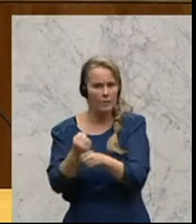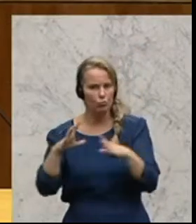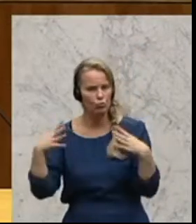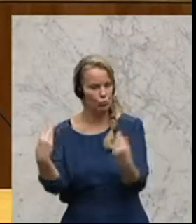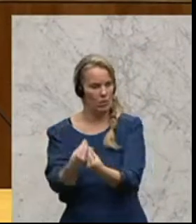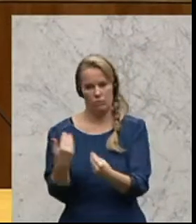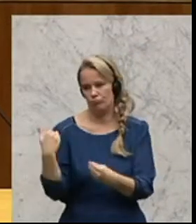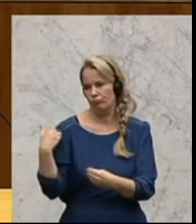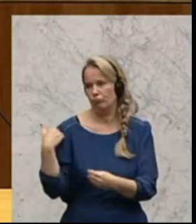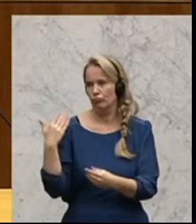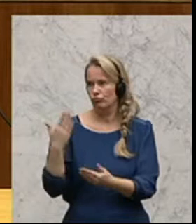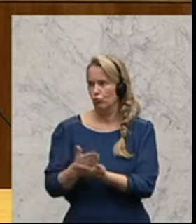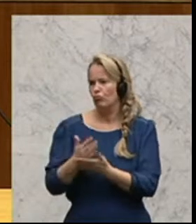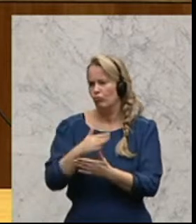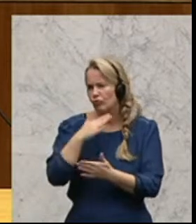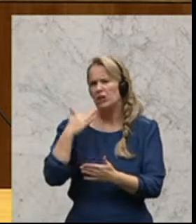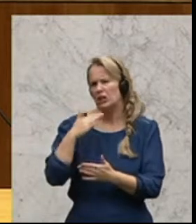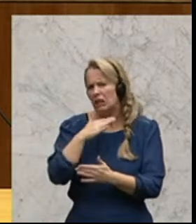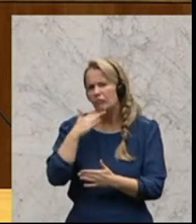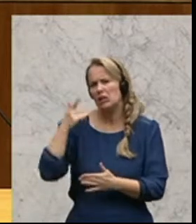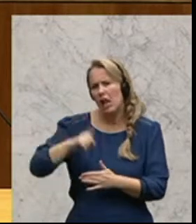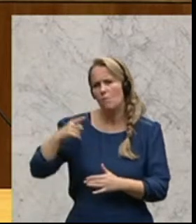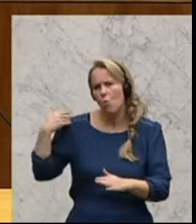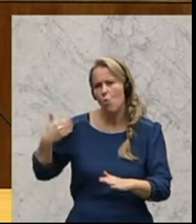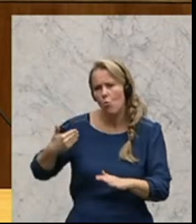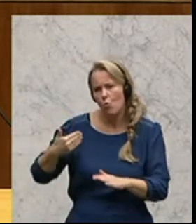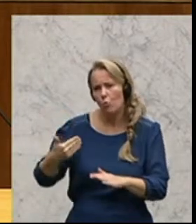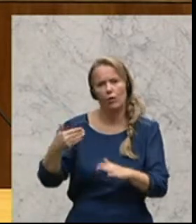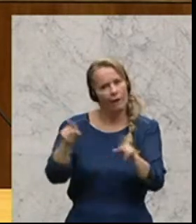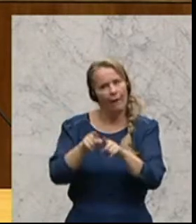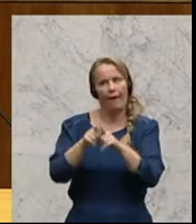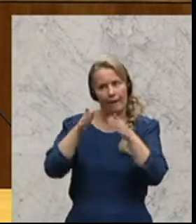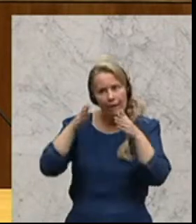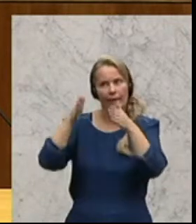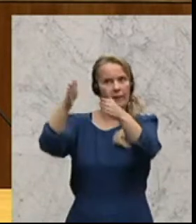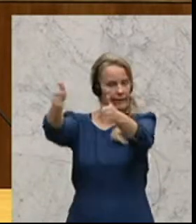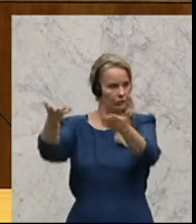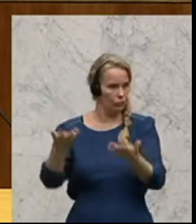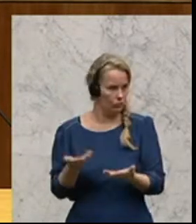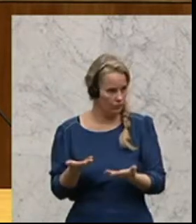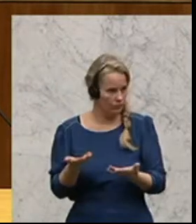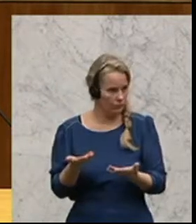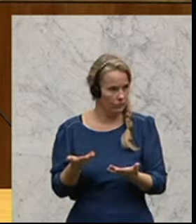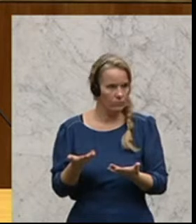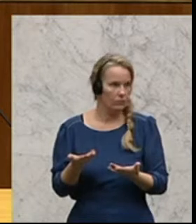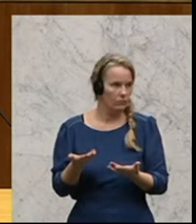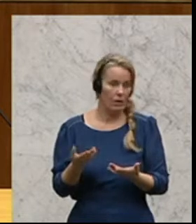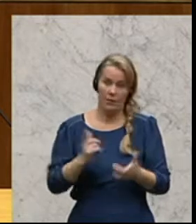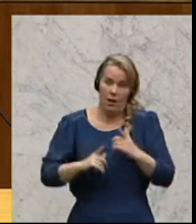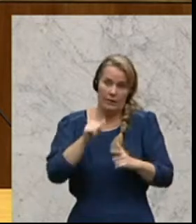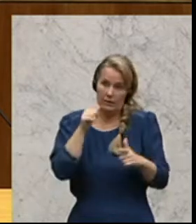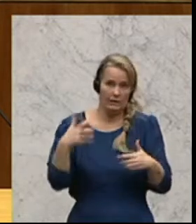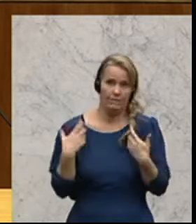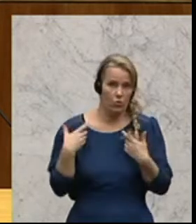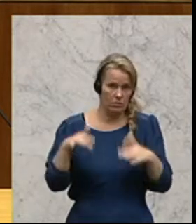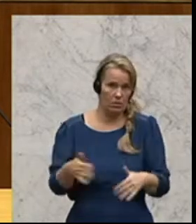seit vielen, vielen Monaten immer wieder in dieselbe Richtung, die allerdings nicht sehr erfreilich ist, denn